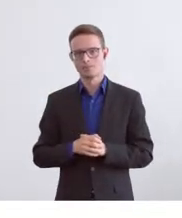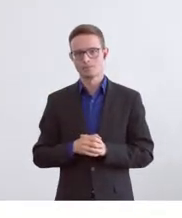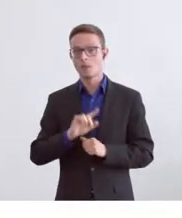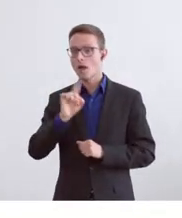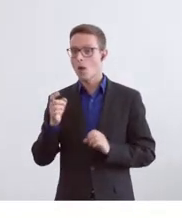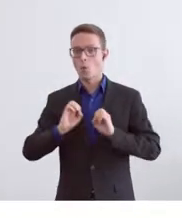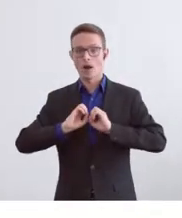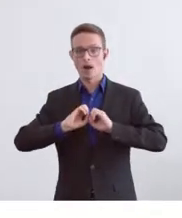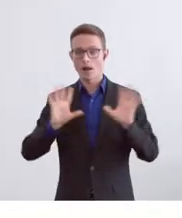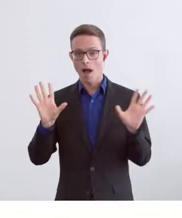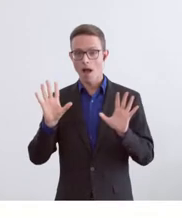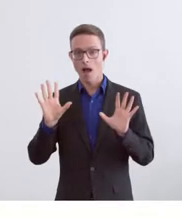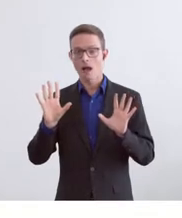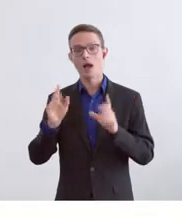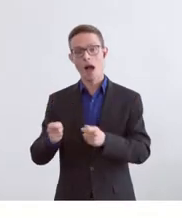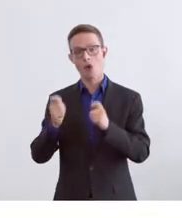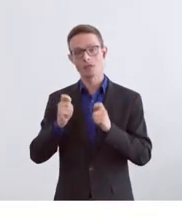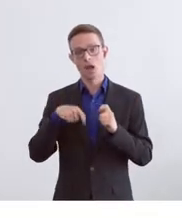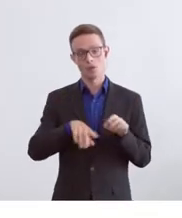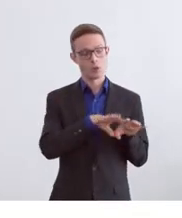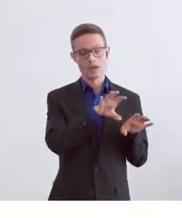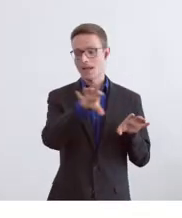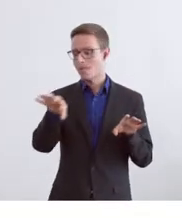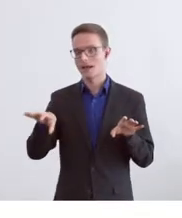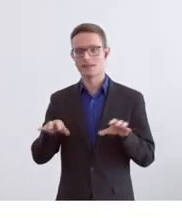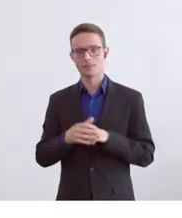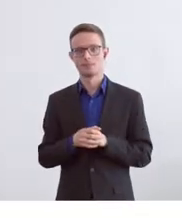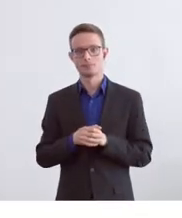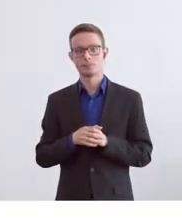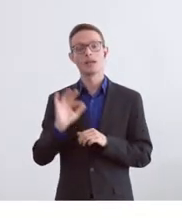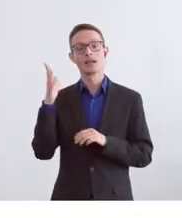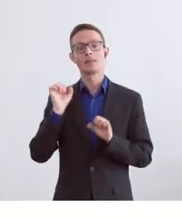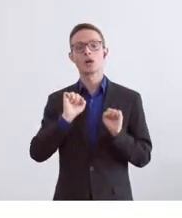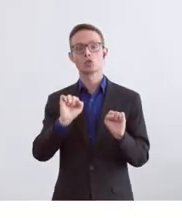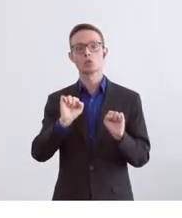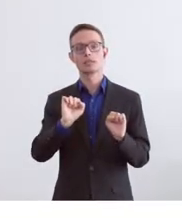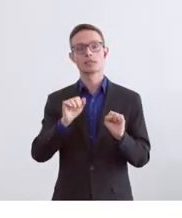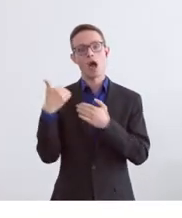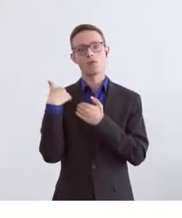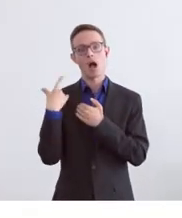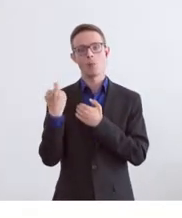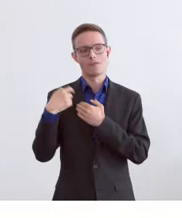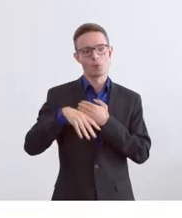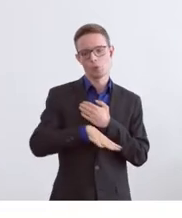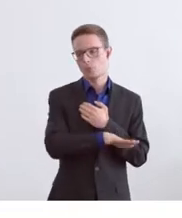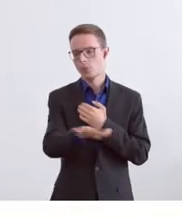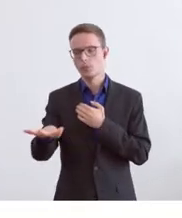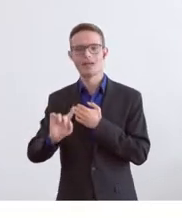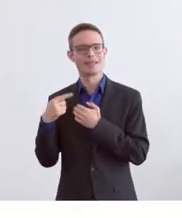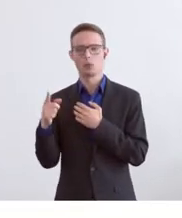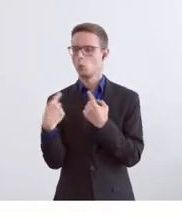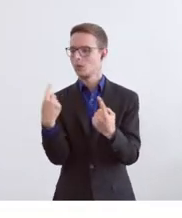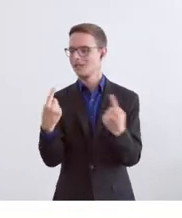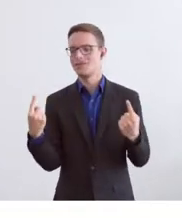Auftrag an die Gemeinden. Klimaschutz ist eine Verbundaufgabe und kann nicht einfach im Individuum delegiert werden, sondern es ist eine